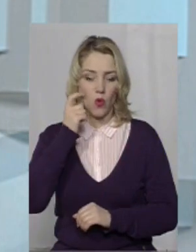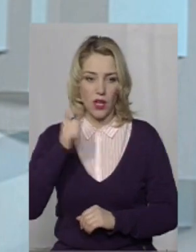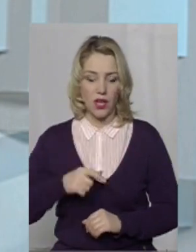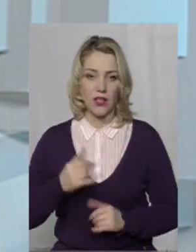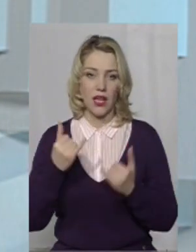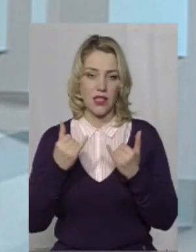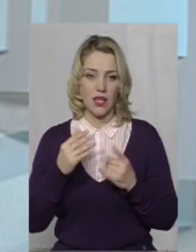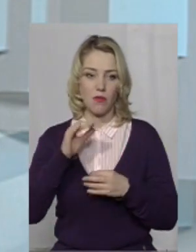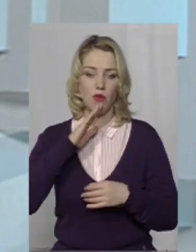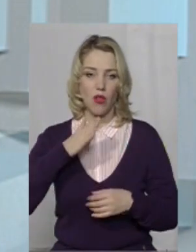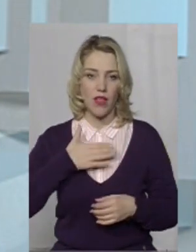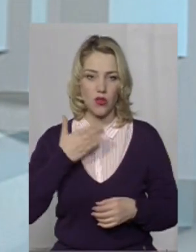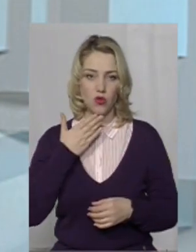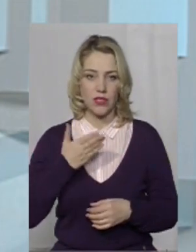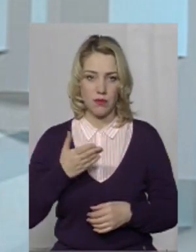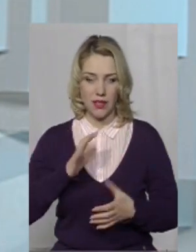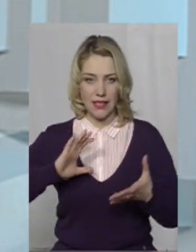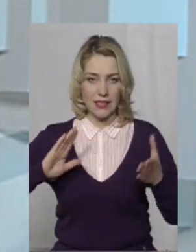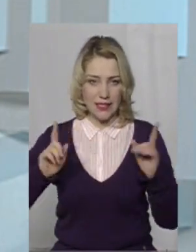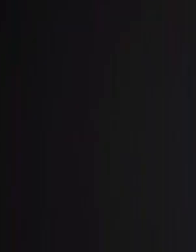зараз про нашого спікера Стисло.